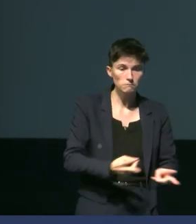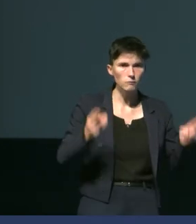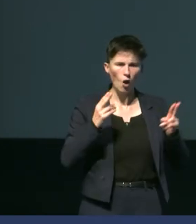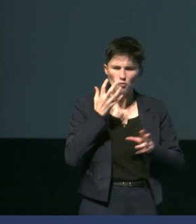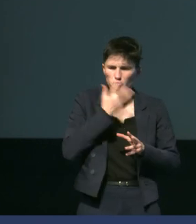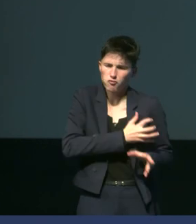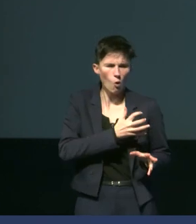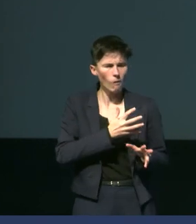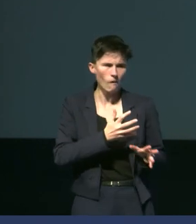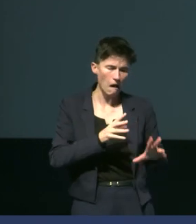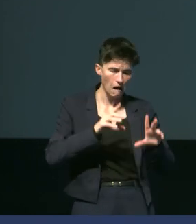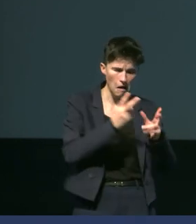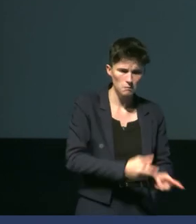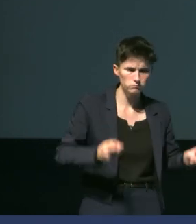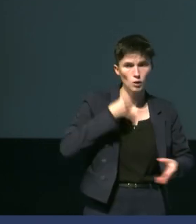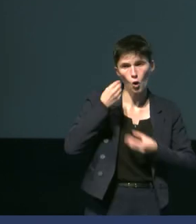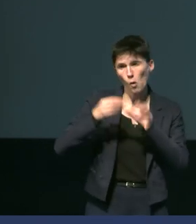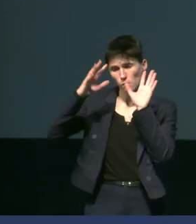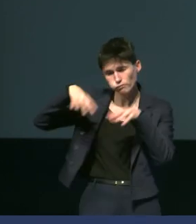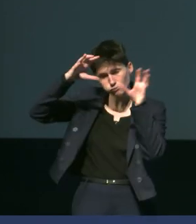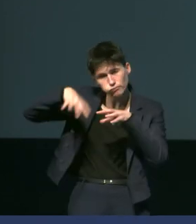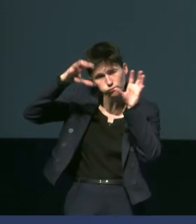chaleur, soit au contraire des épisodes d'intempéries.